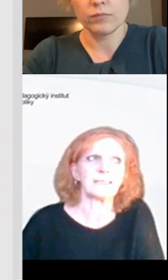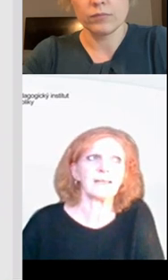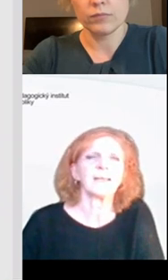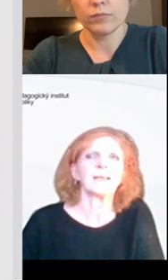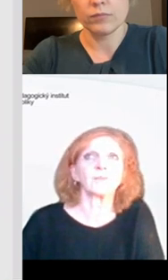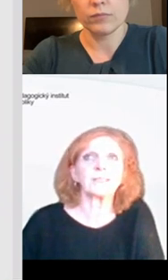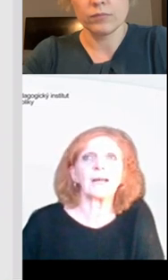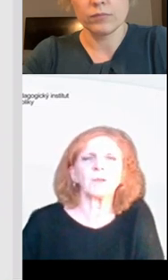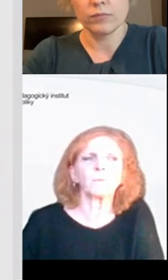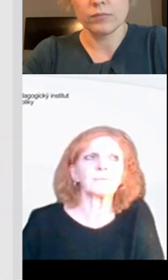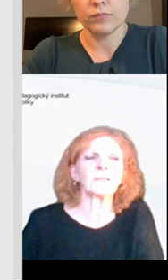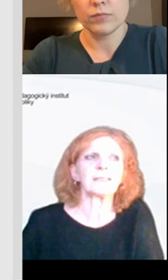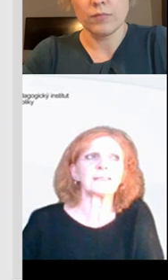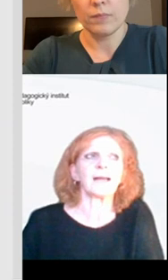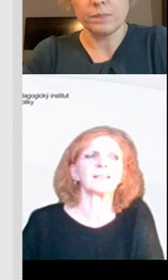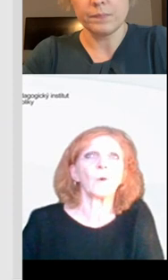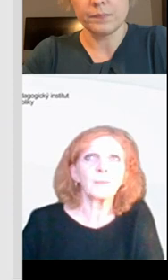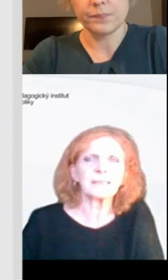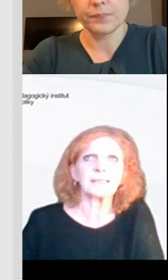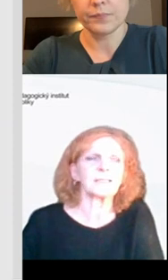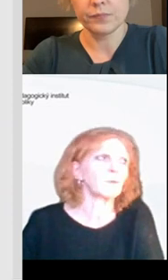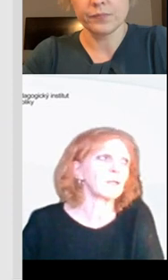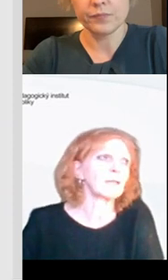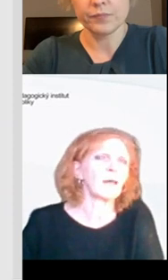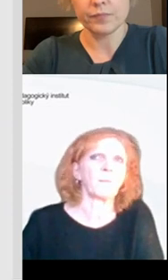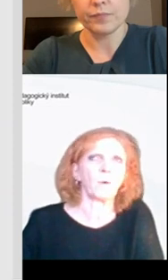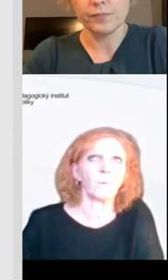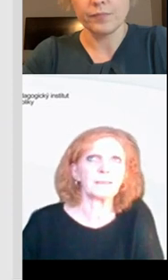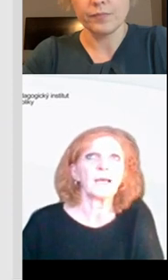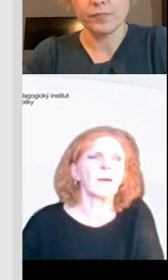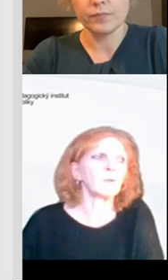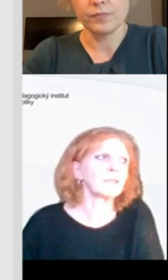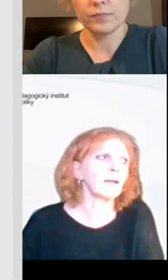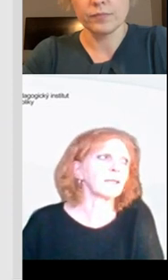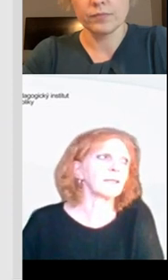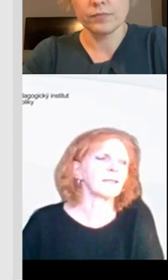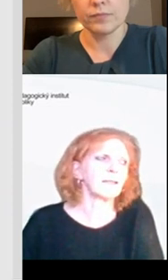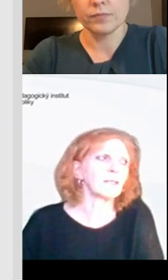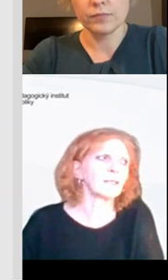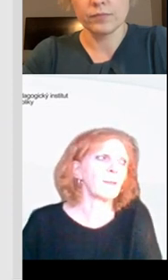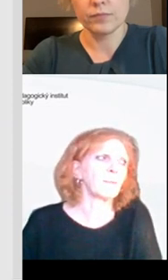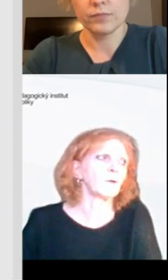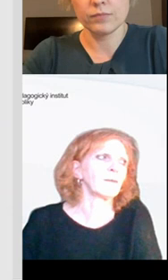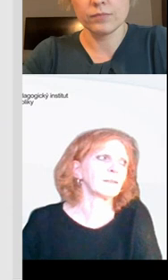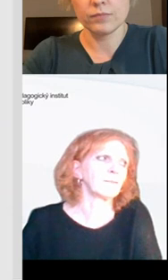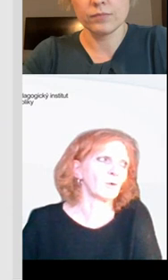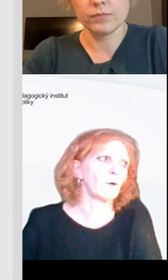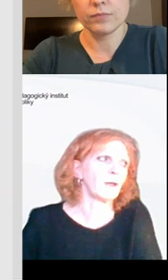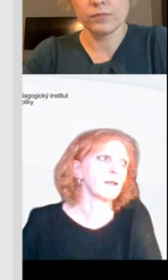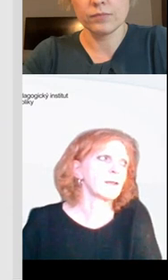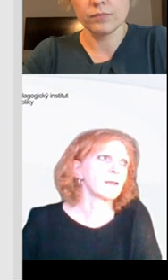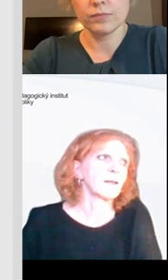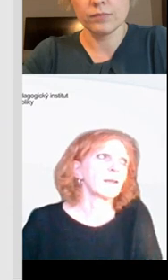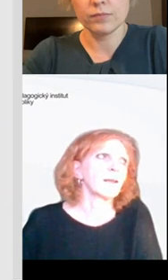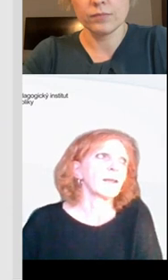českém jazyce, takže se nám ten pojem těch digitálních kompetencí podaří lépe pochopit a bude se nám taky je dařit lépe aplikovat na